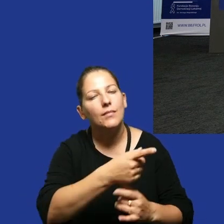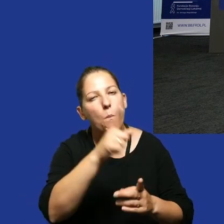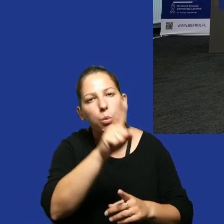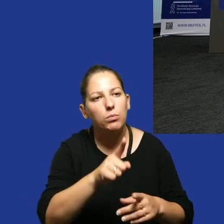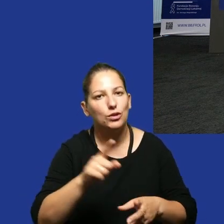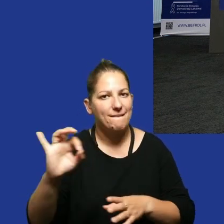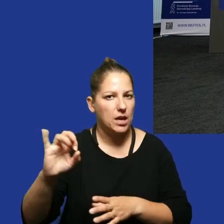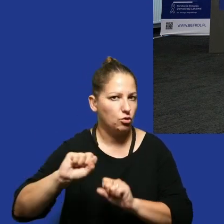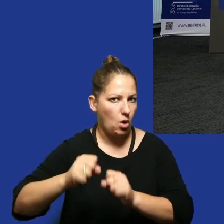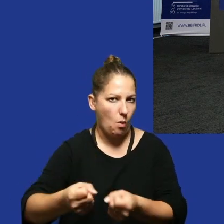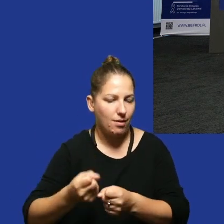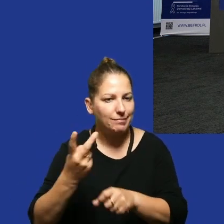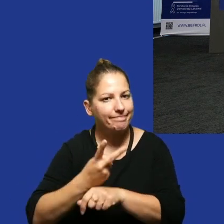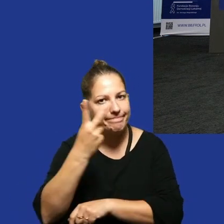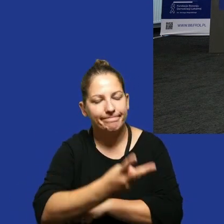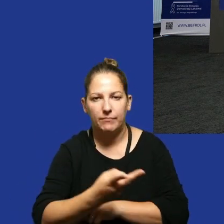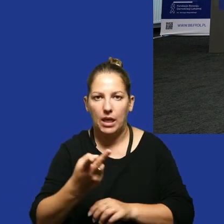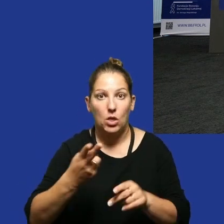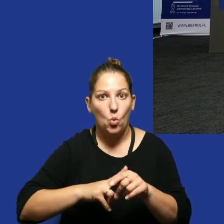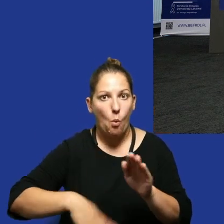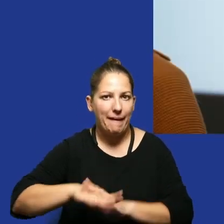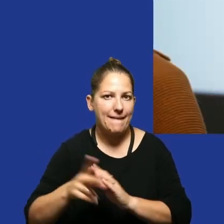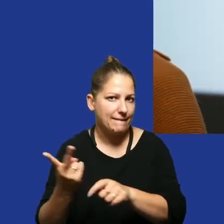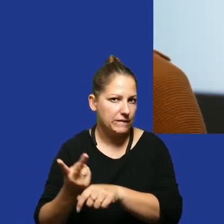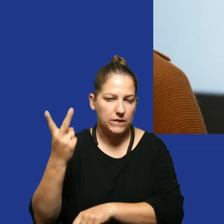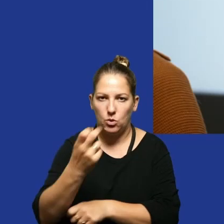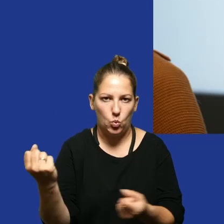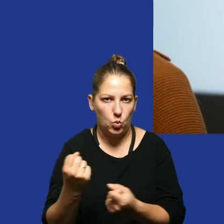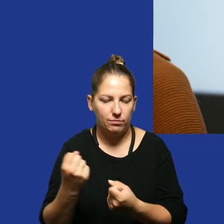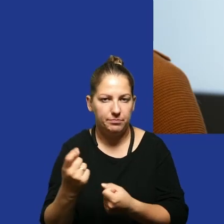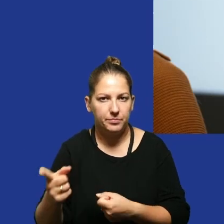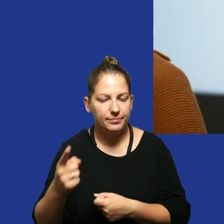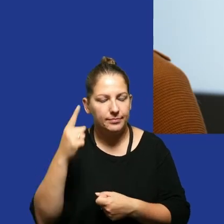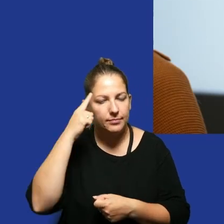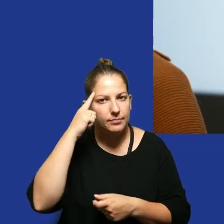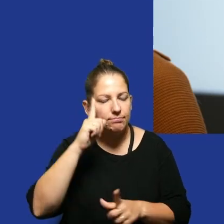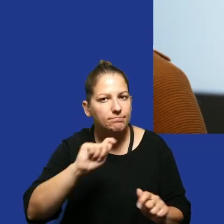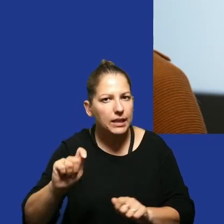działaniach, o przekraczaniu na przykład niektórych uprawnień, no to czabona lampka w postaci tego, że ktoś może